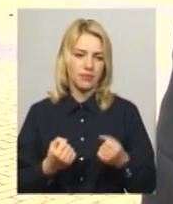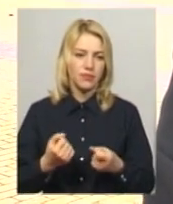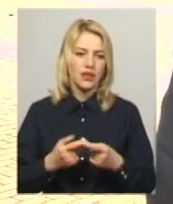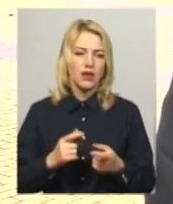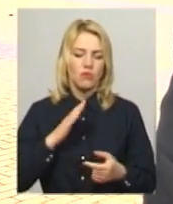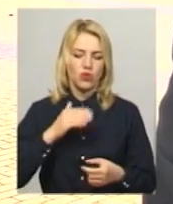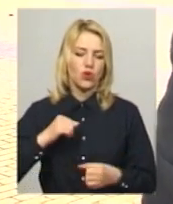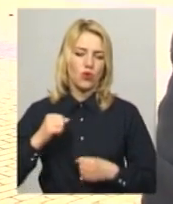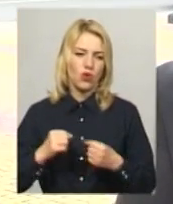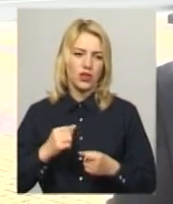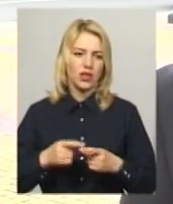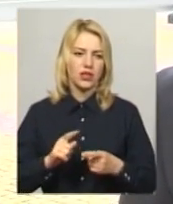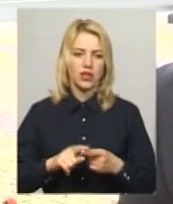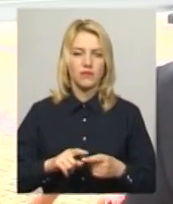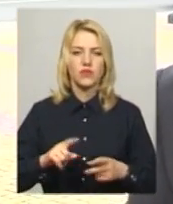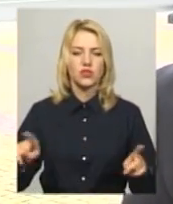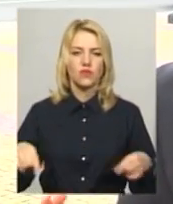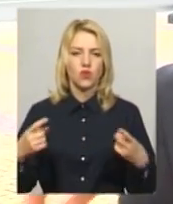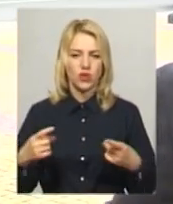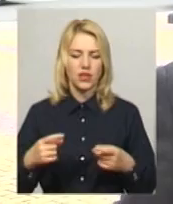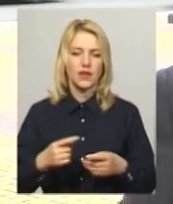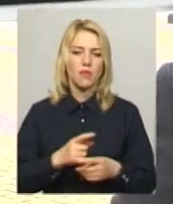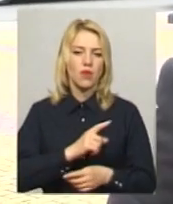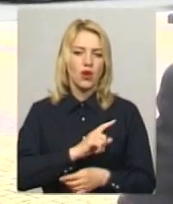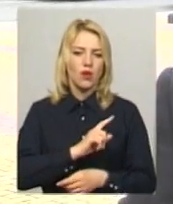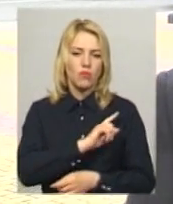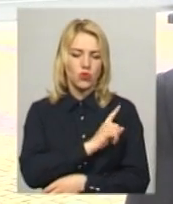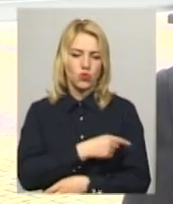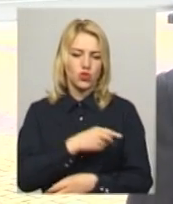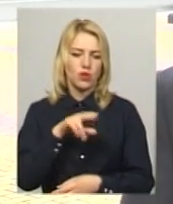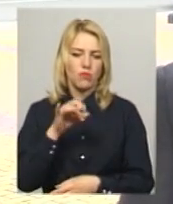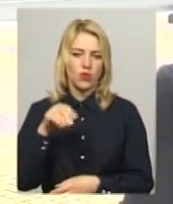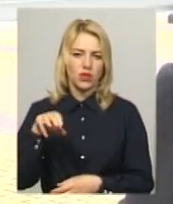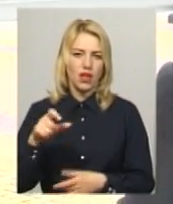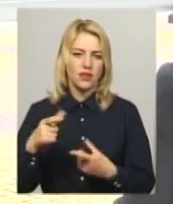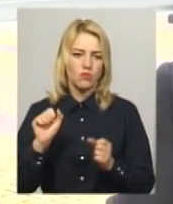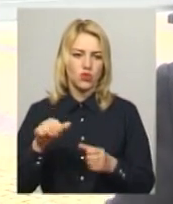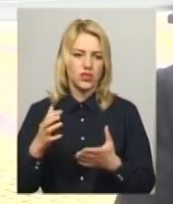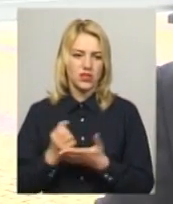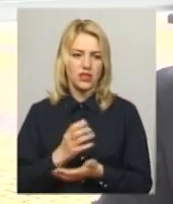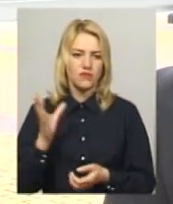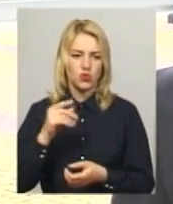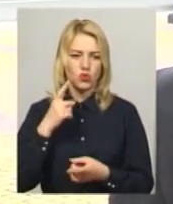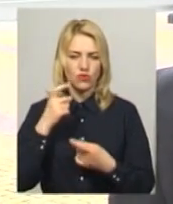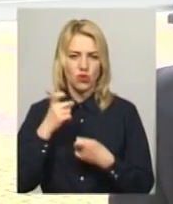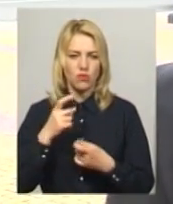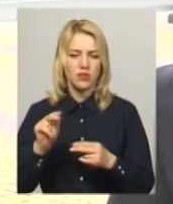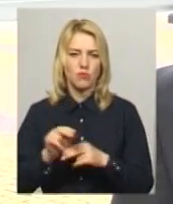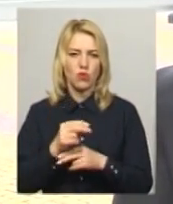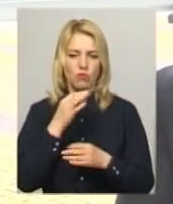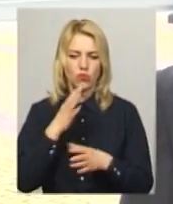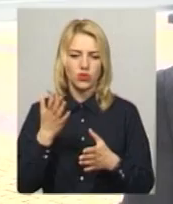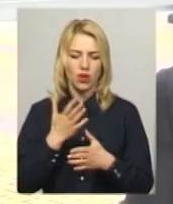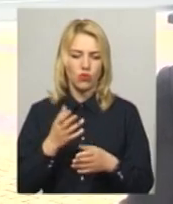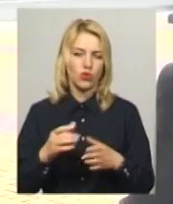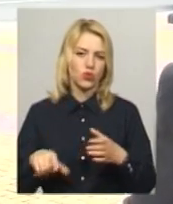організації «Кост Україна», вони створили потужний портал, де можна знайти всю інформацію про ремонт будь-якої дороги. На